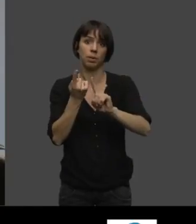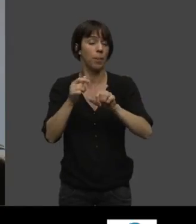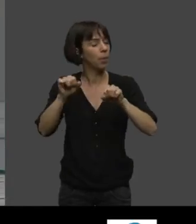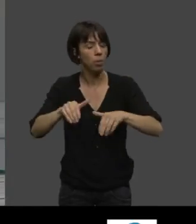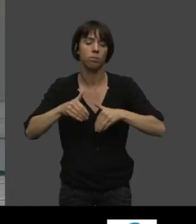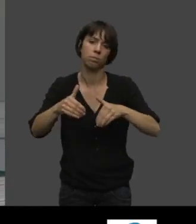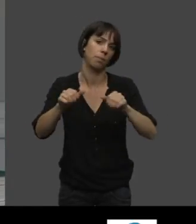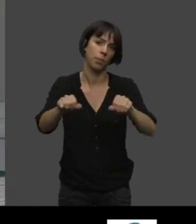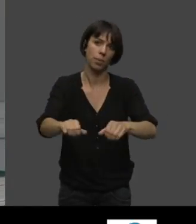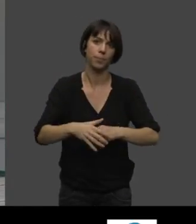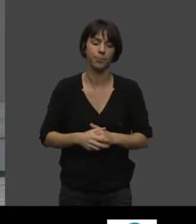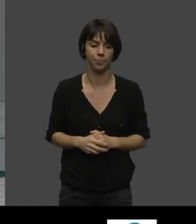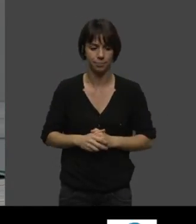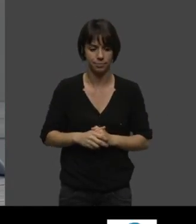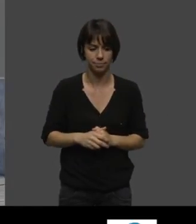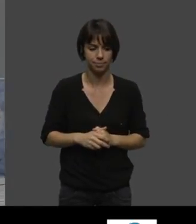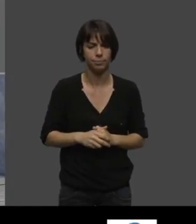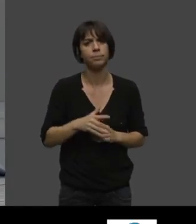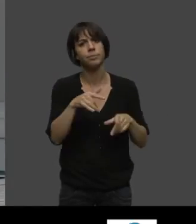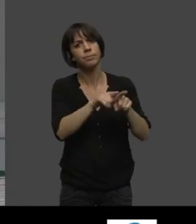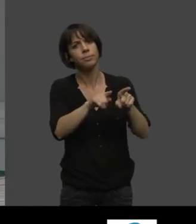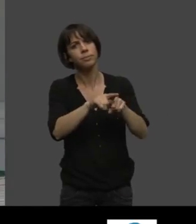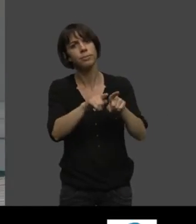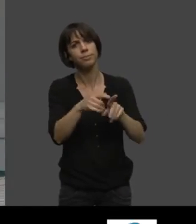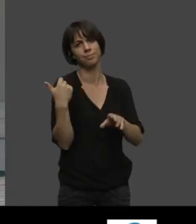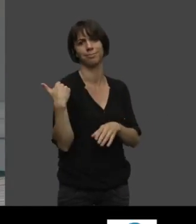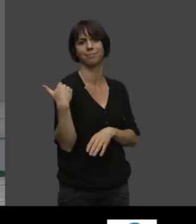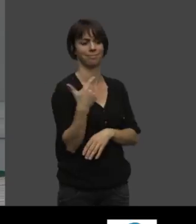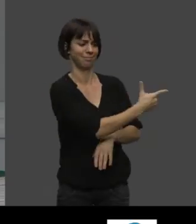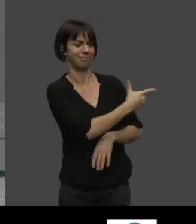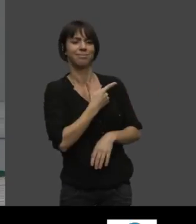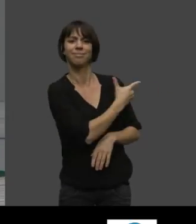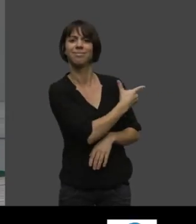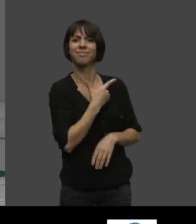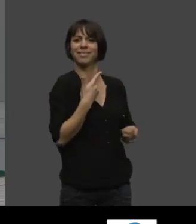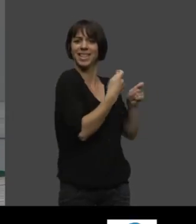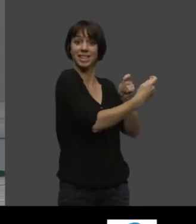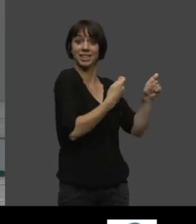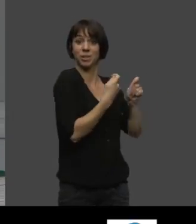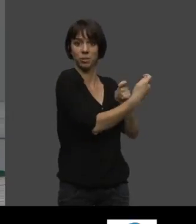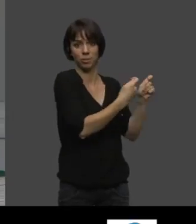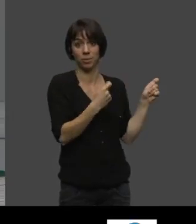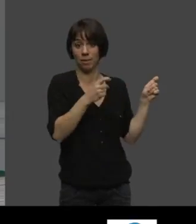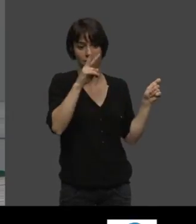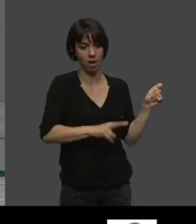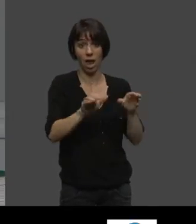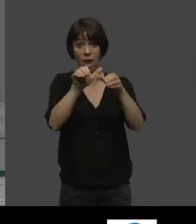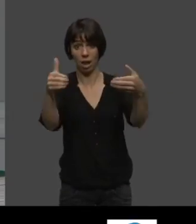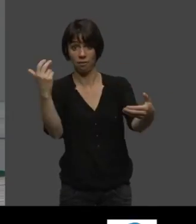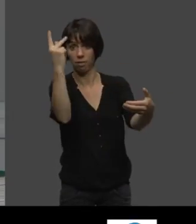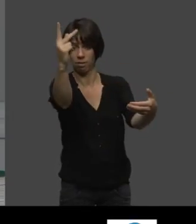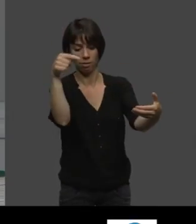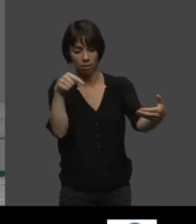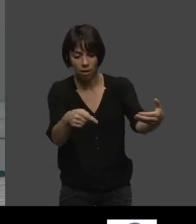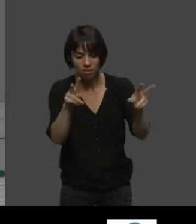Et puis vraiment, cet intérêt, on a beaucoup discuté avec Constance, l'intérêt de cette boîte à outils et de pouvoir... On